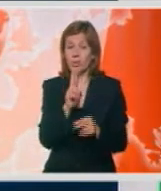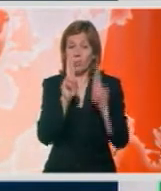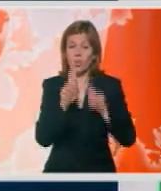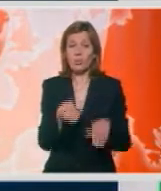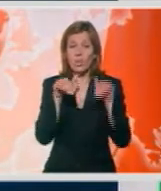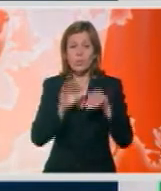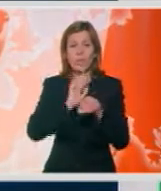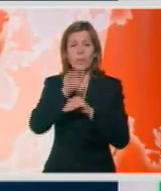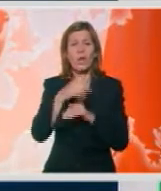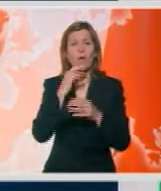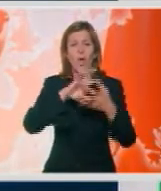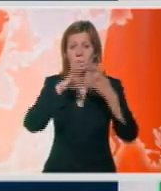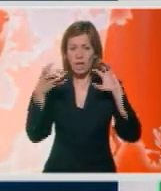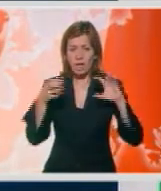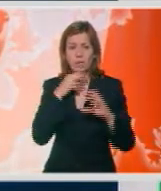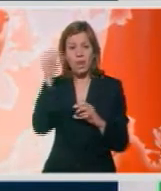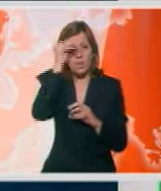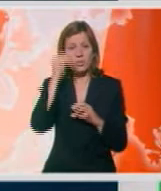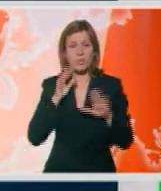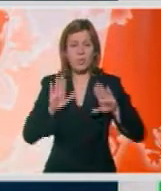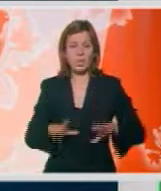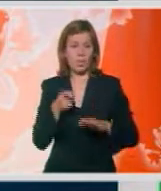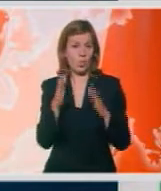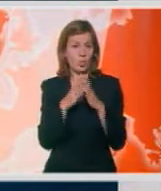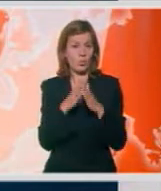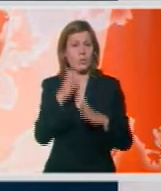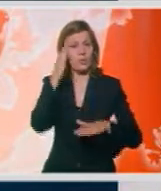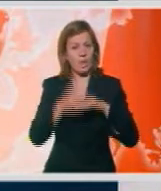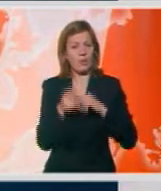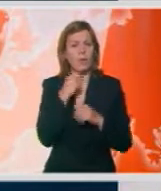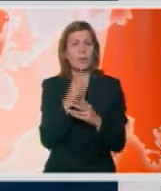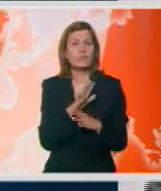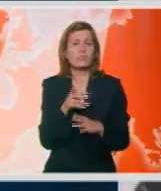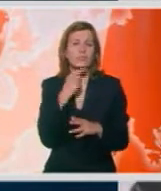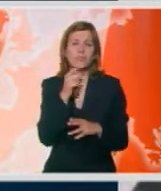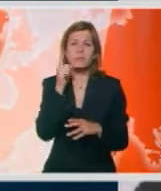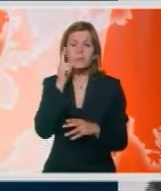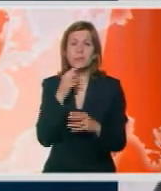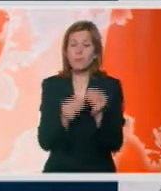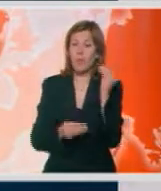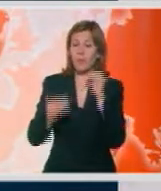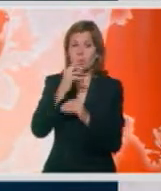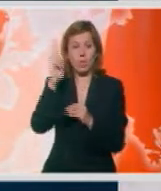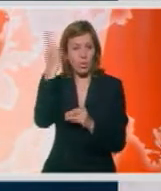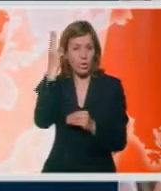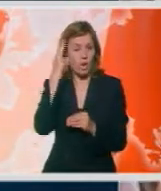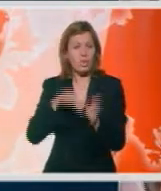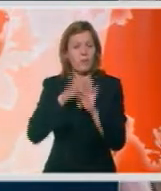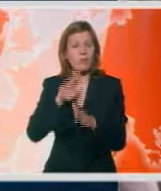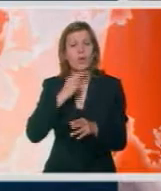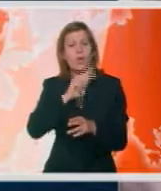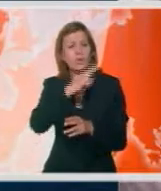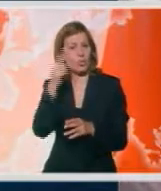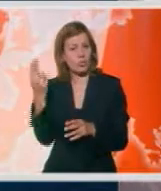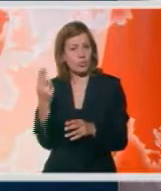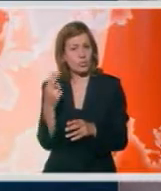igranja preko interneta, da učite igru sedeći kod kuće, definitivno je po svemu sudeći povećala popularnost više nego sve drugo.